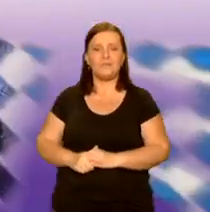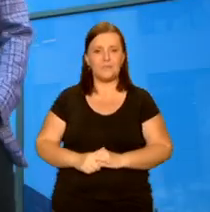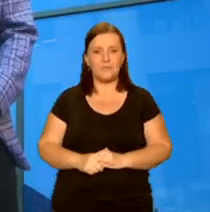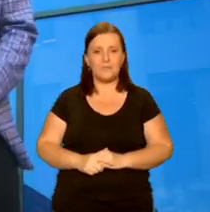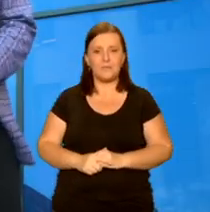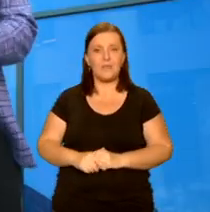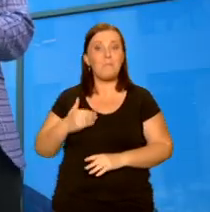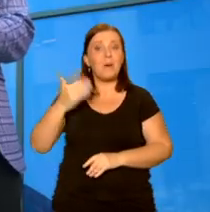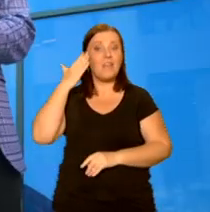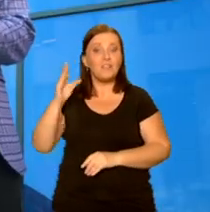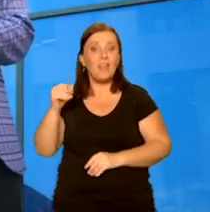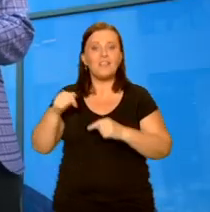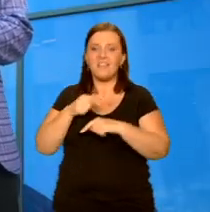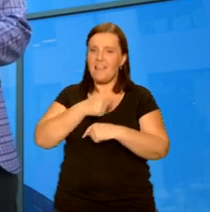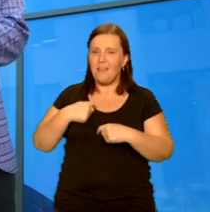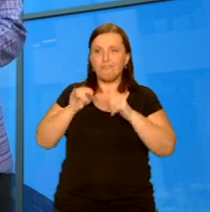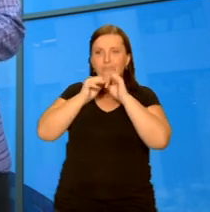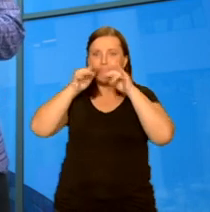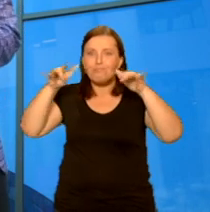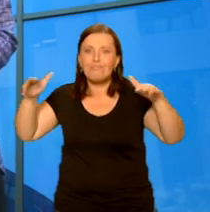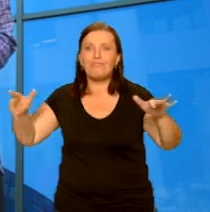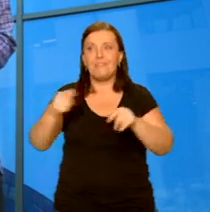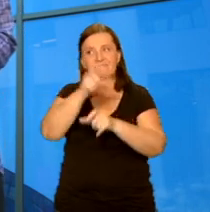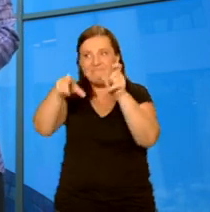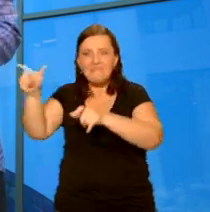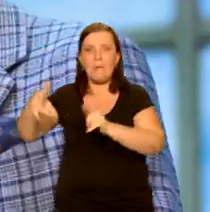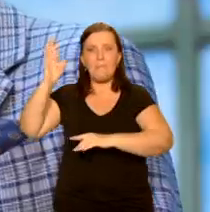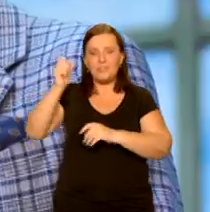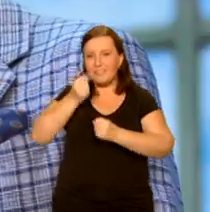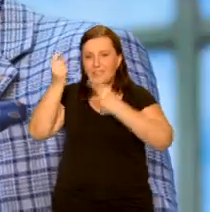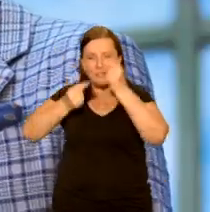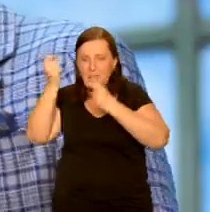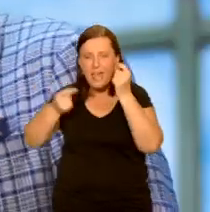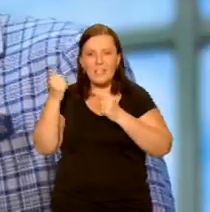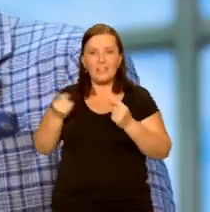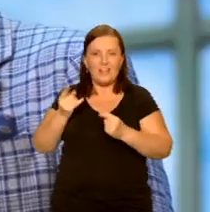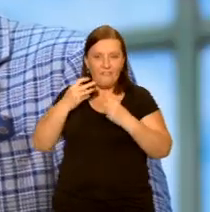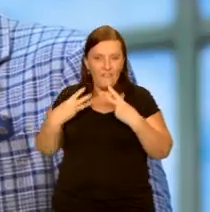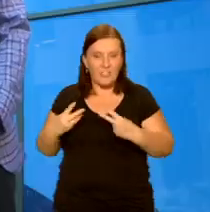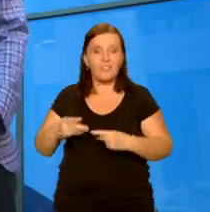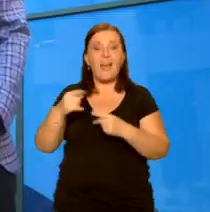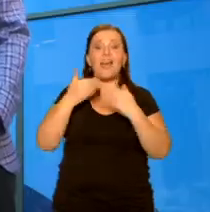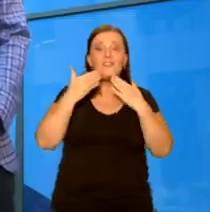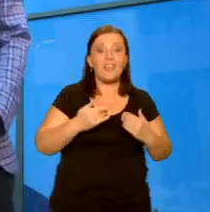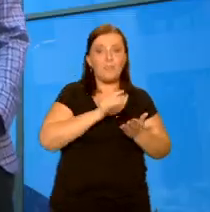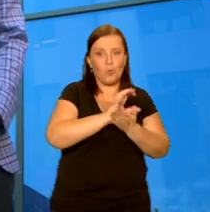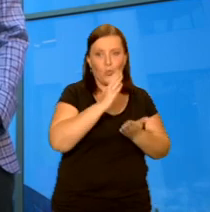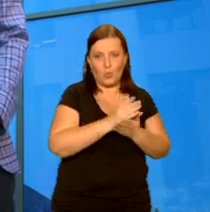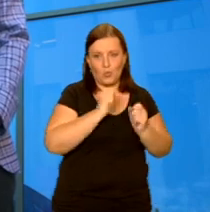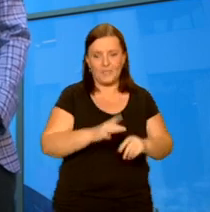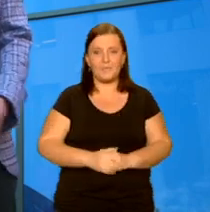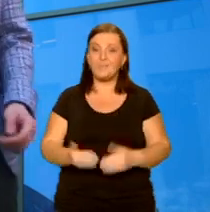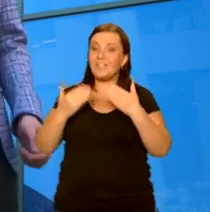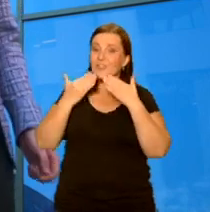Mam nadzieję, że zainspirowałem Państwa do tworzenia wynalazków użytecznych, a powstałych na bazie już istniejących. Pięknie dziękuję za wspólnie